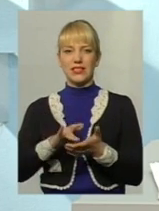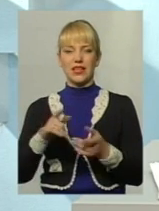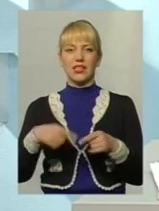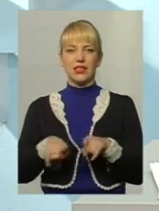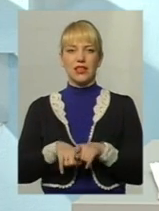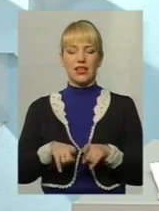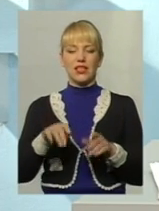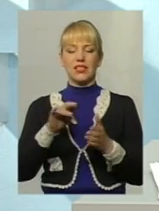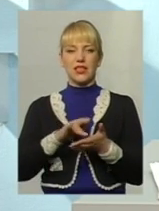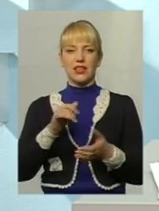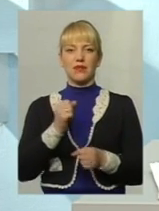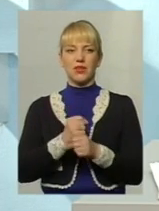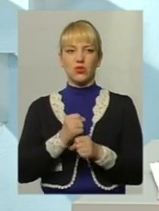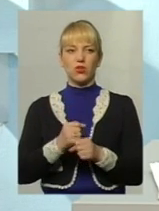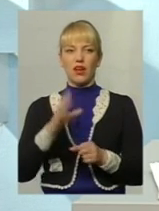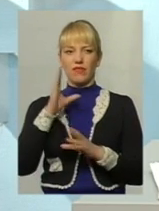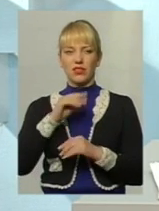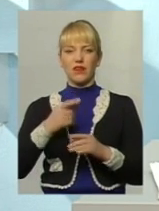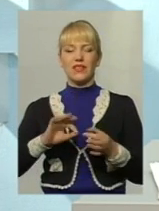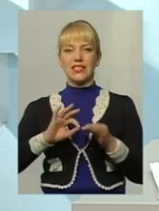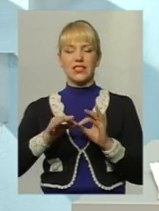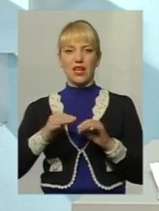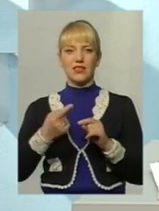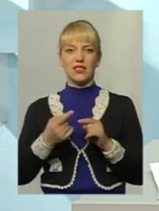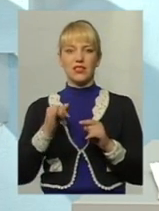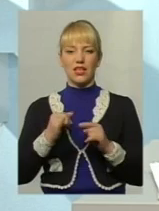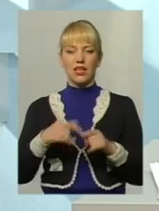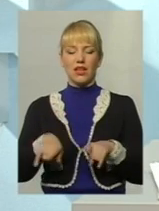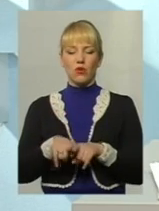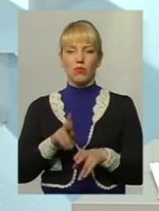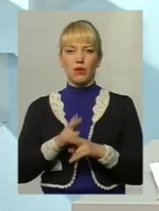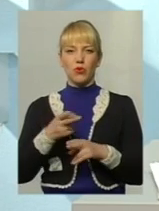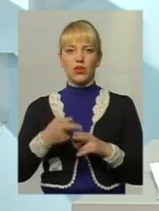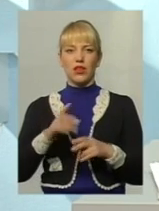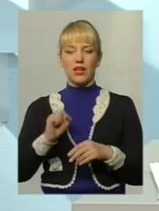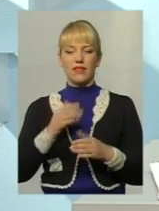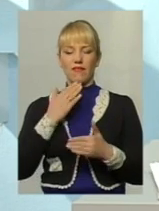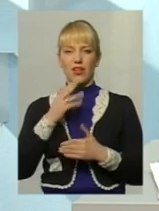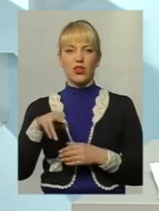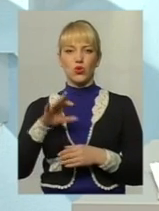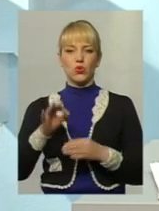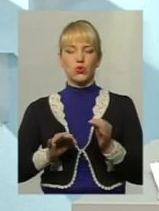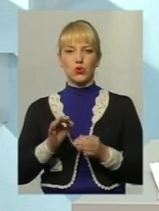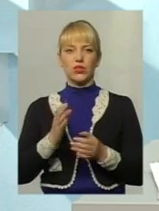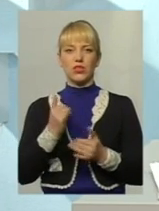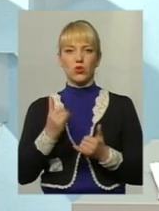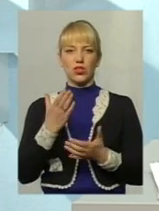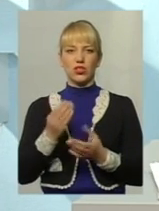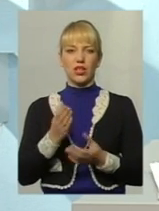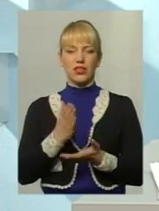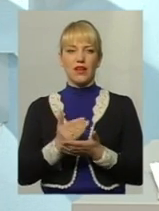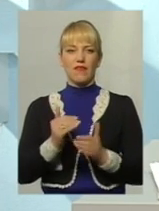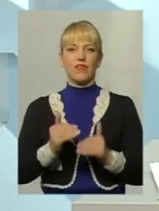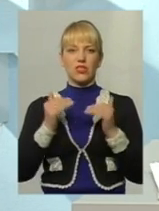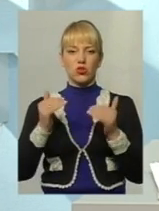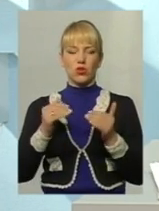такі центри діють ефективно. Складність і таку перепону на звернення до суду на сьогоднішній день складає високі